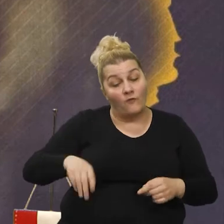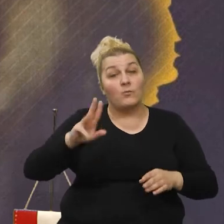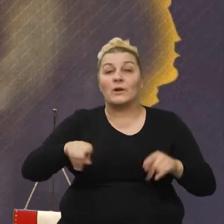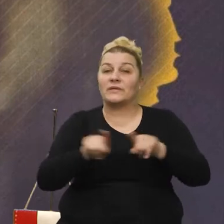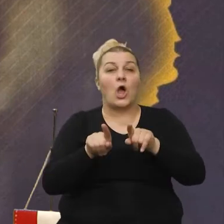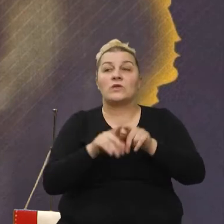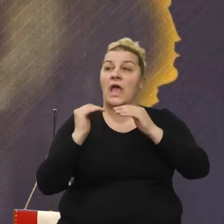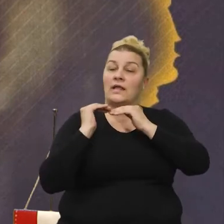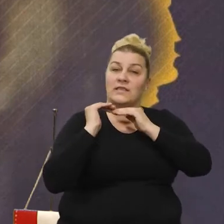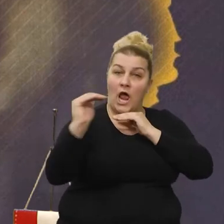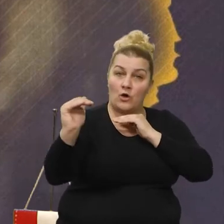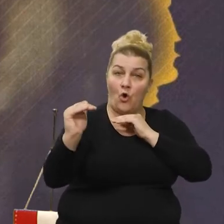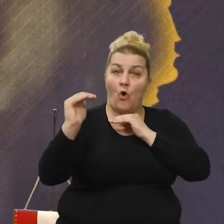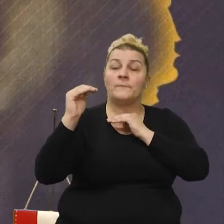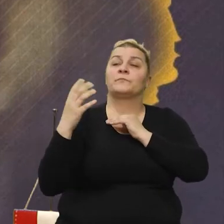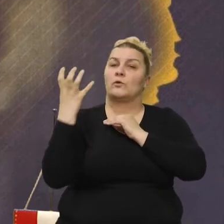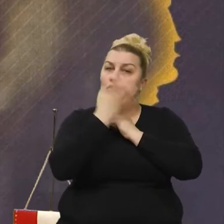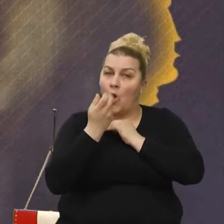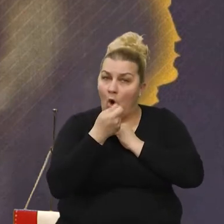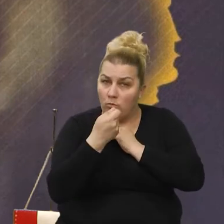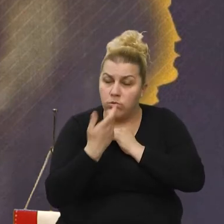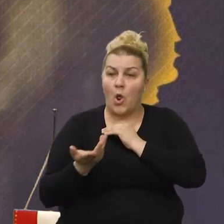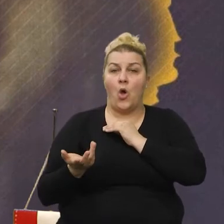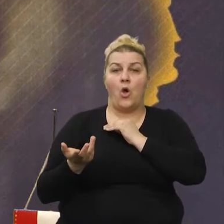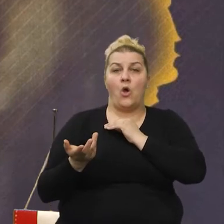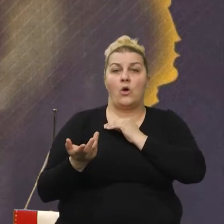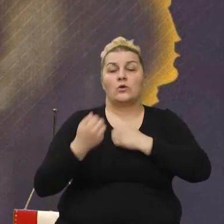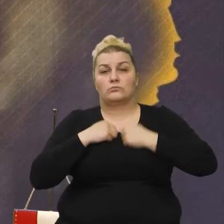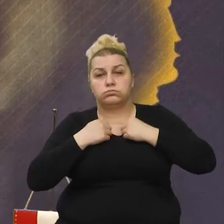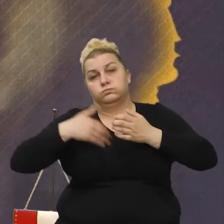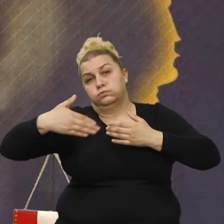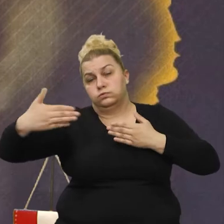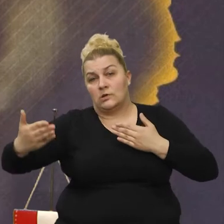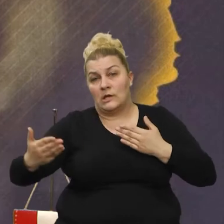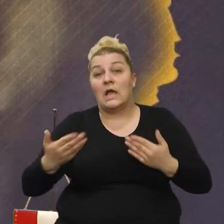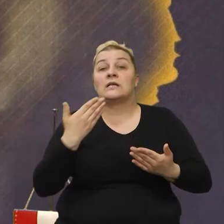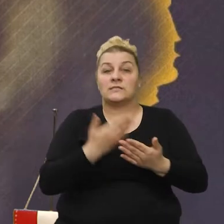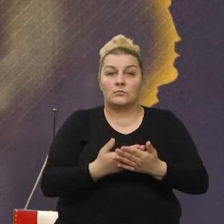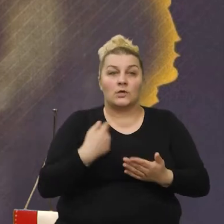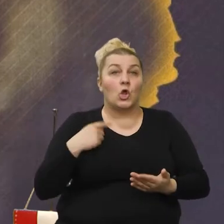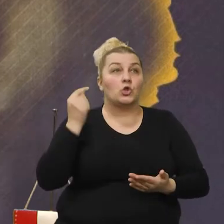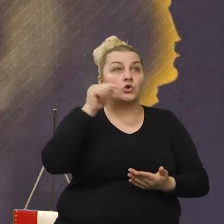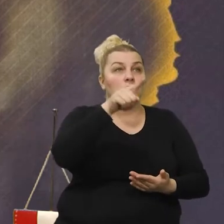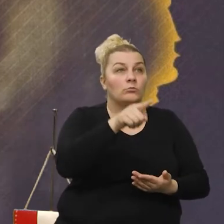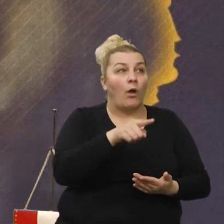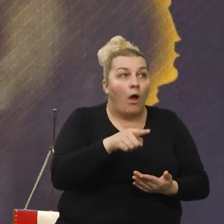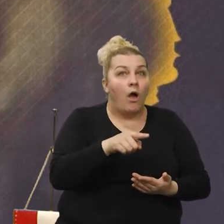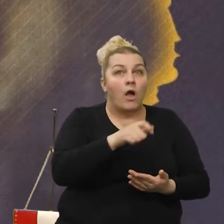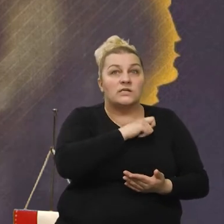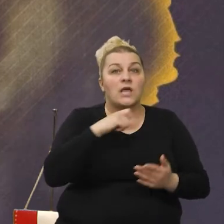taj standard, da imamo topli obrok, da imamo... E, u tim objektima mi smo zatekli samo ruševine.